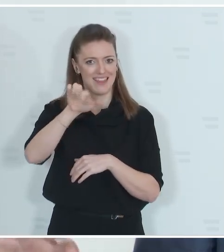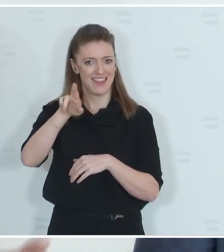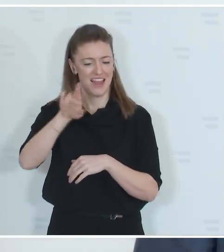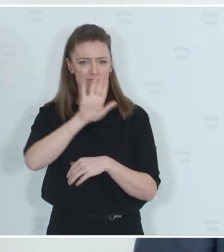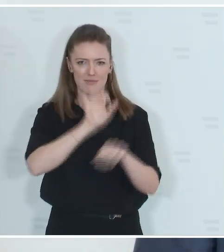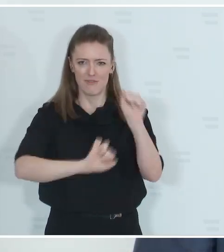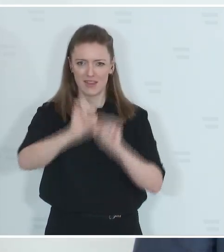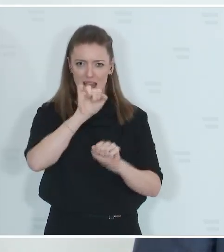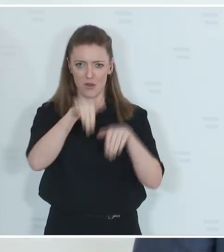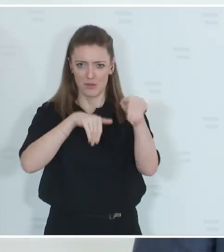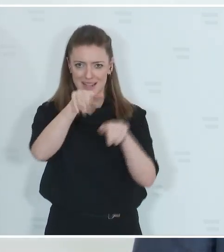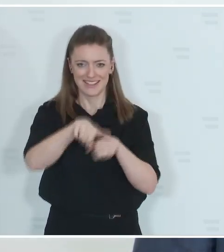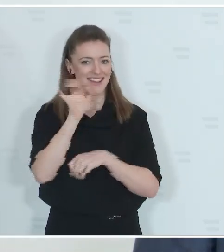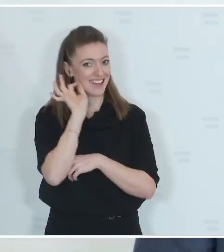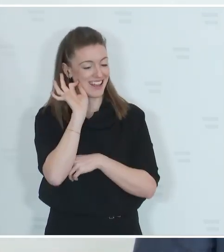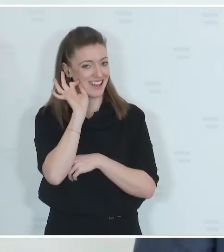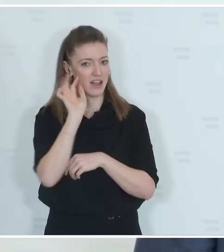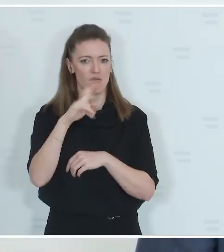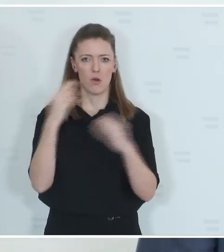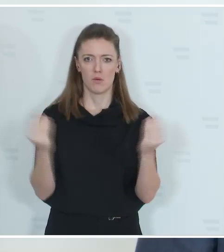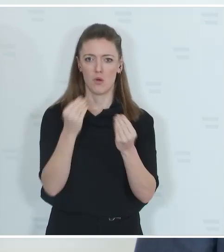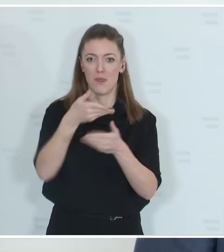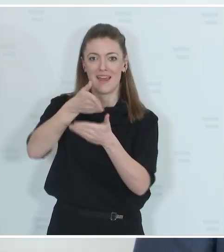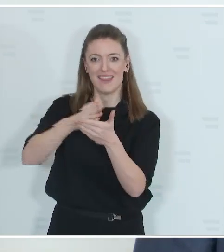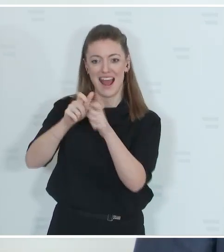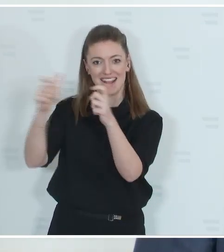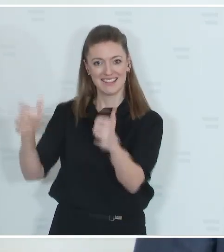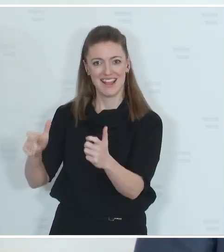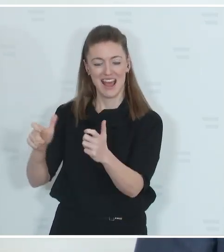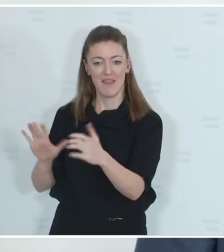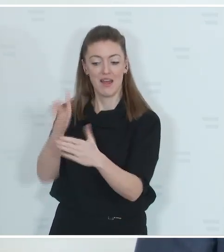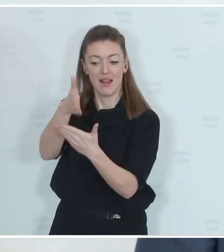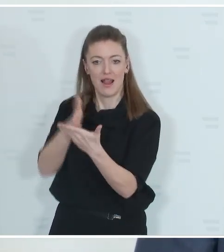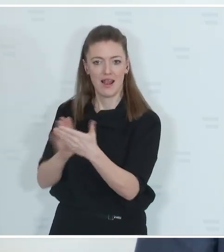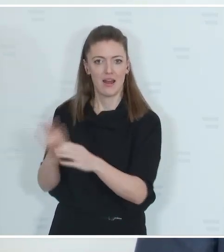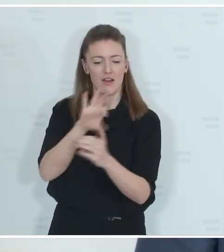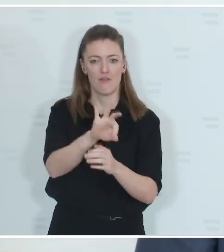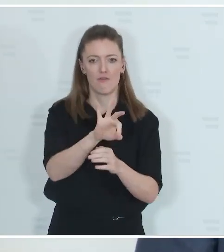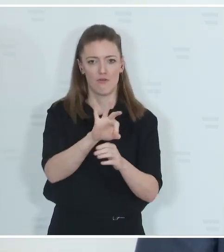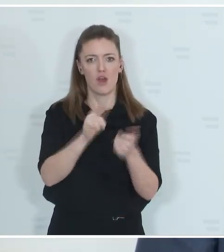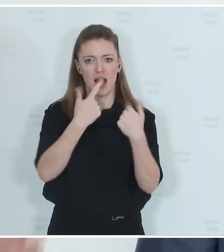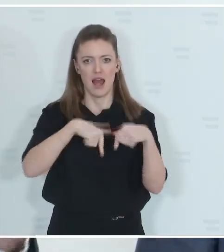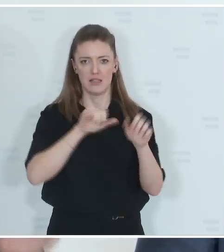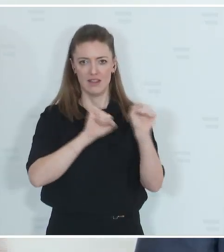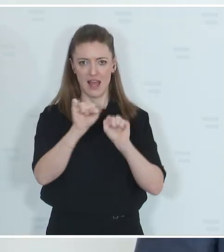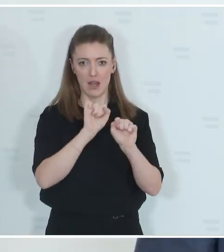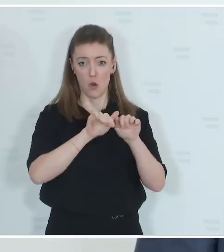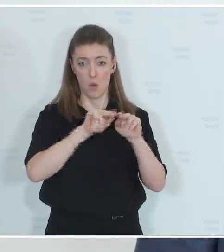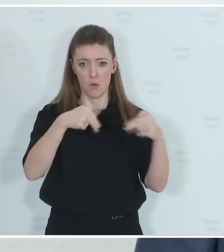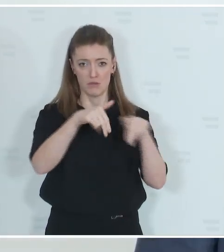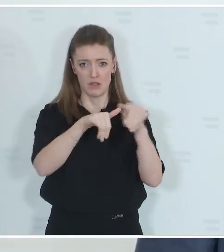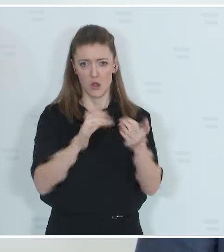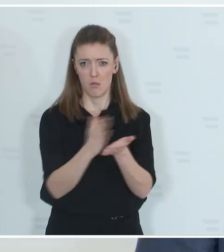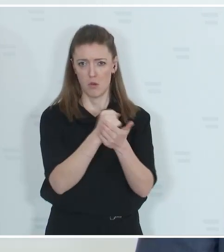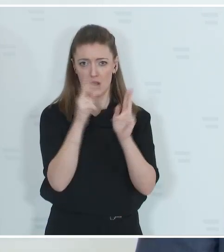ein Teil der Kaserne, der Meidlinger Kaserne vom Bundesministerium für Landesverteidigung genutzt wird. Ich bedanke mich auch